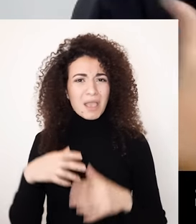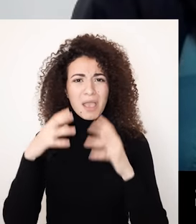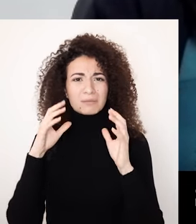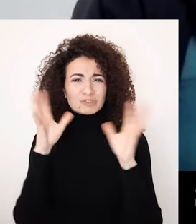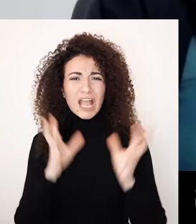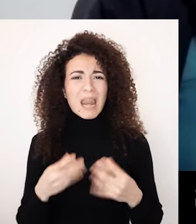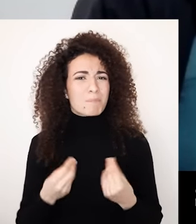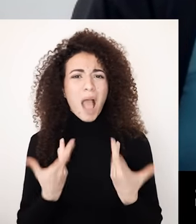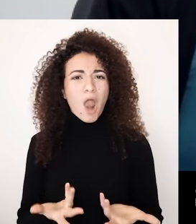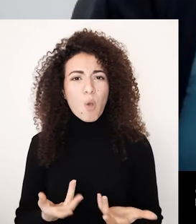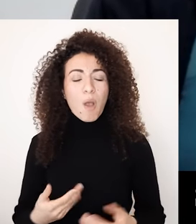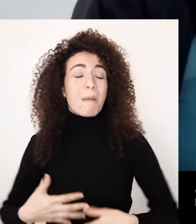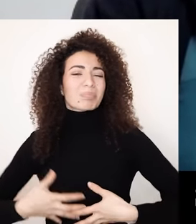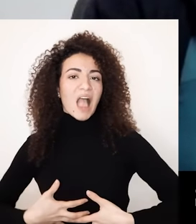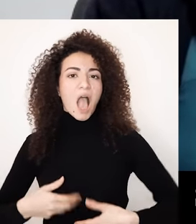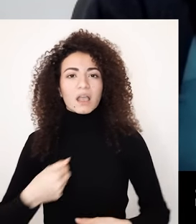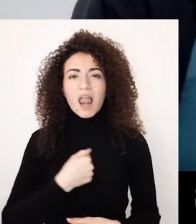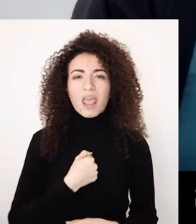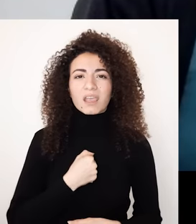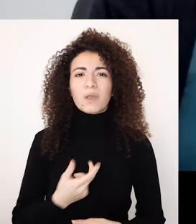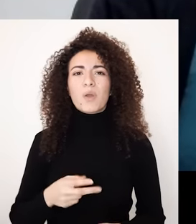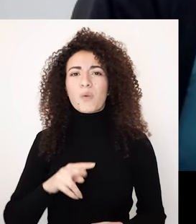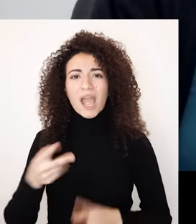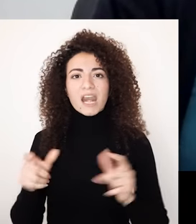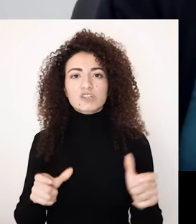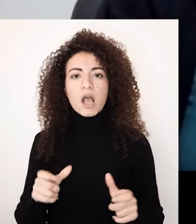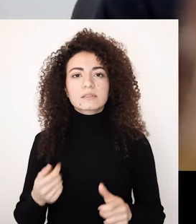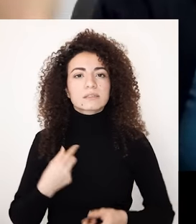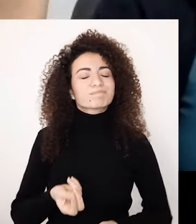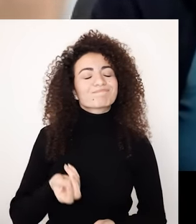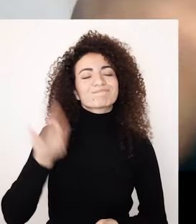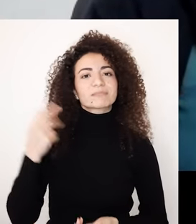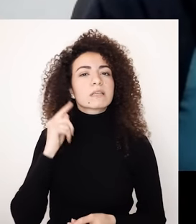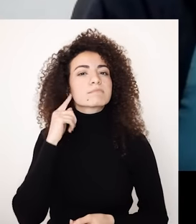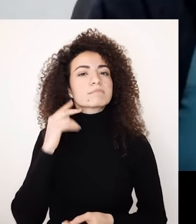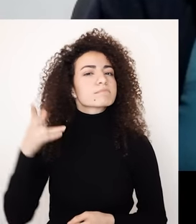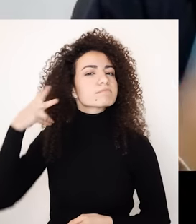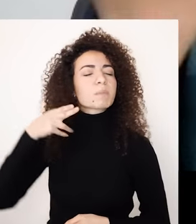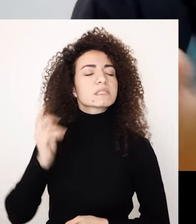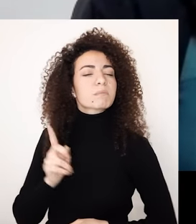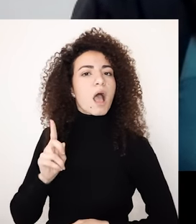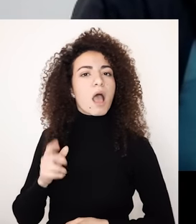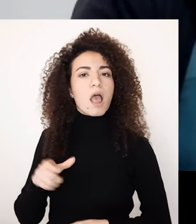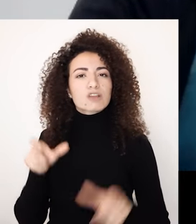مظهر لا تحكي عليك جيمة وكل شيء لكن أنت جيمة تحاول تتذكر وإذنك على الناس كل